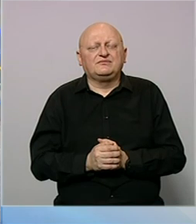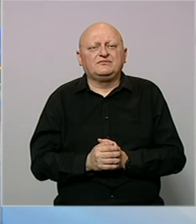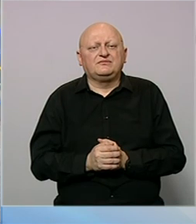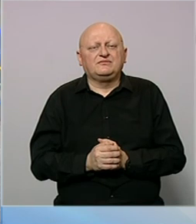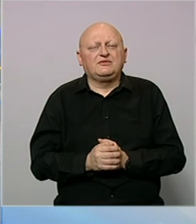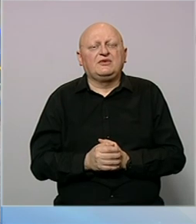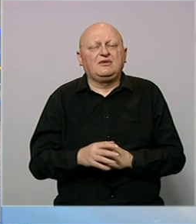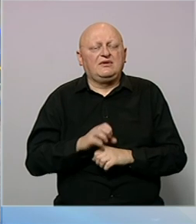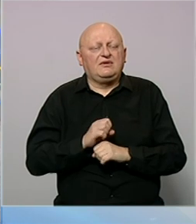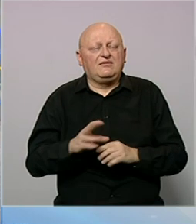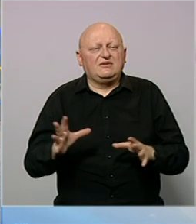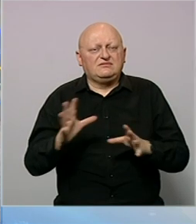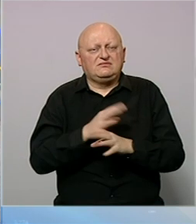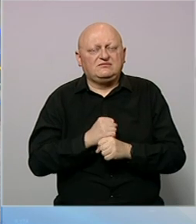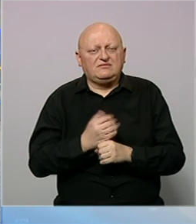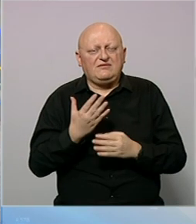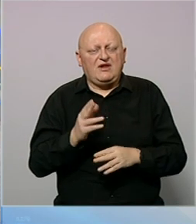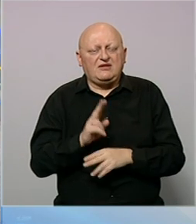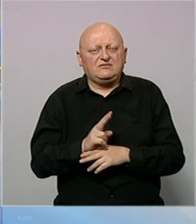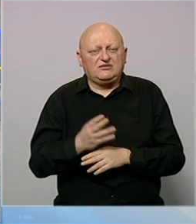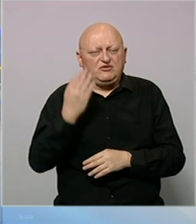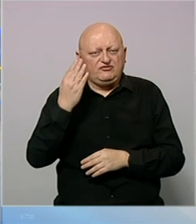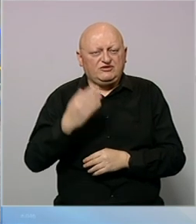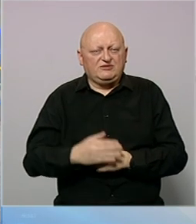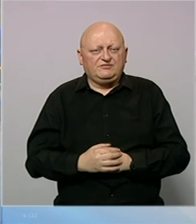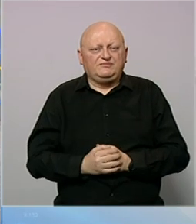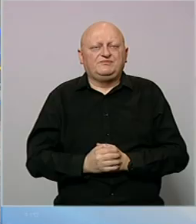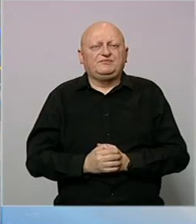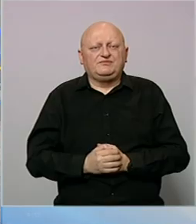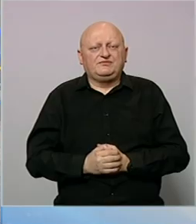I toliko u dnevniku, hvala na pažnji, ugodna noć.